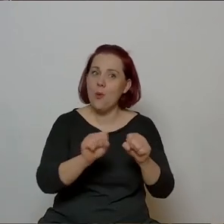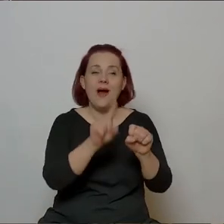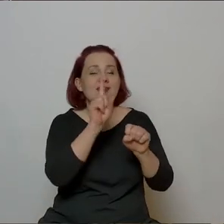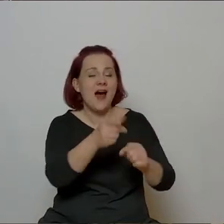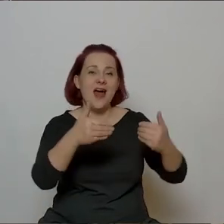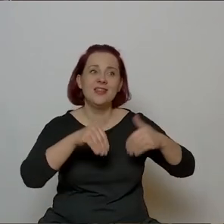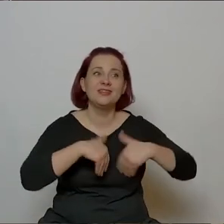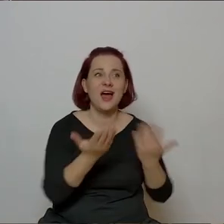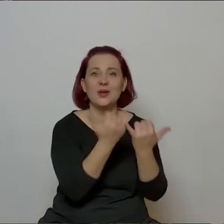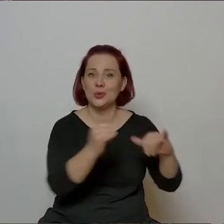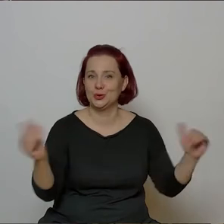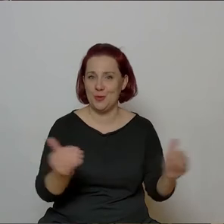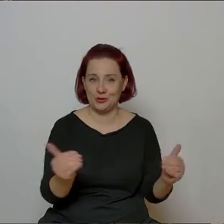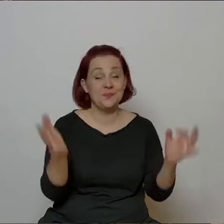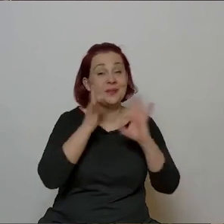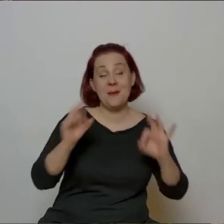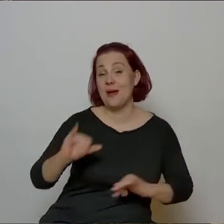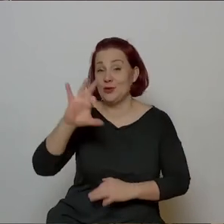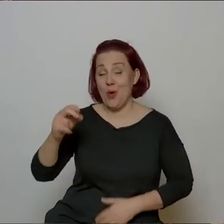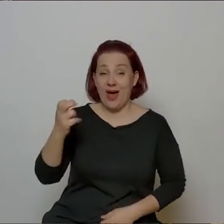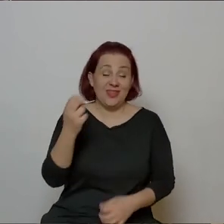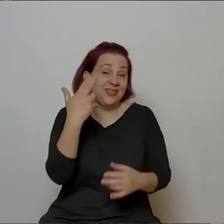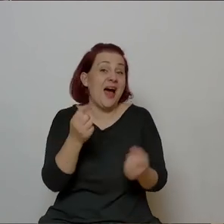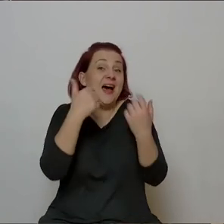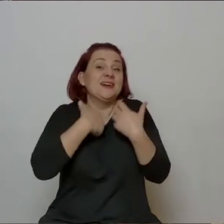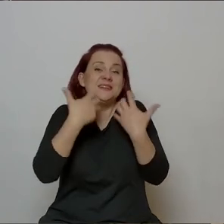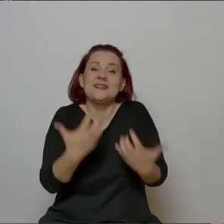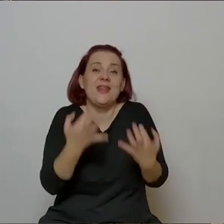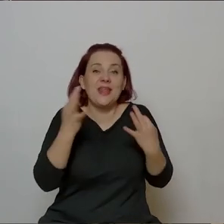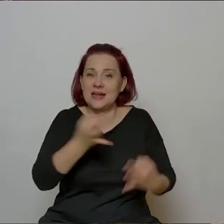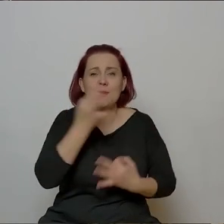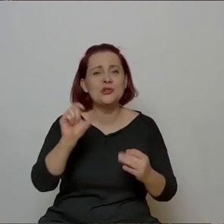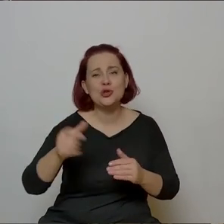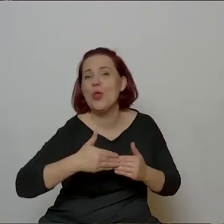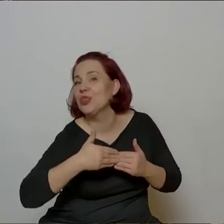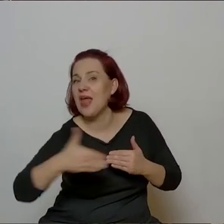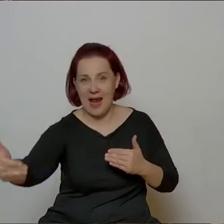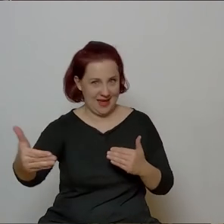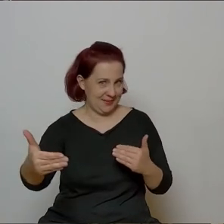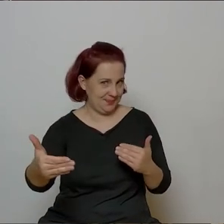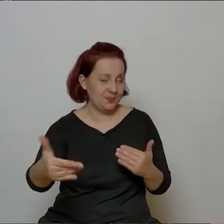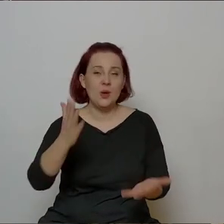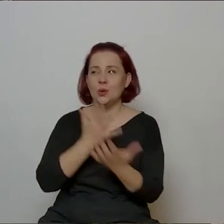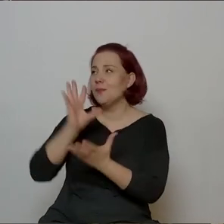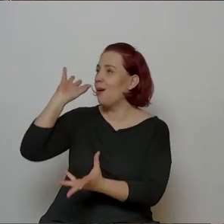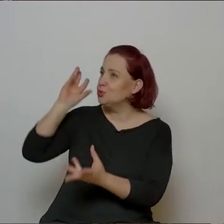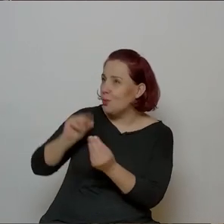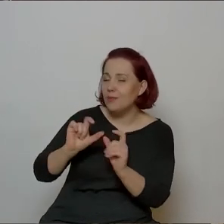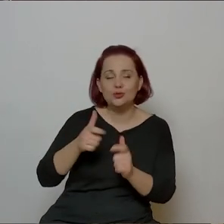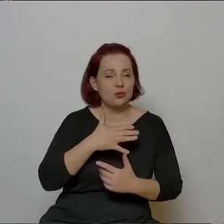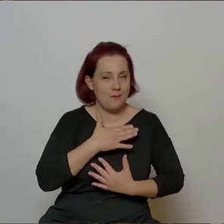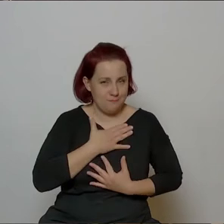możliwości, świat. Pani Janu, ja teraz właśnie Panią chciałem zapytać, co dalej, prawda, bo podsumowałem sobie to, co mamy